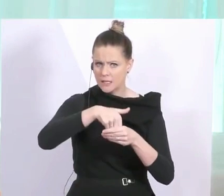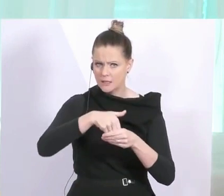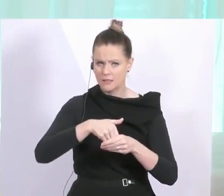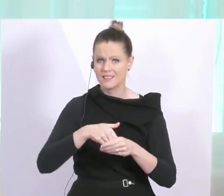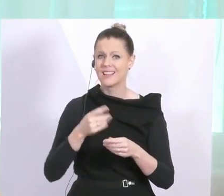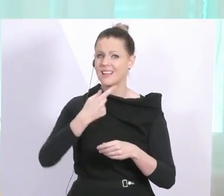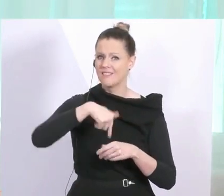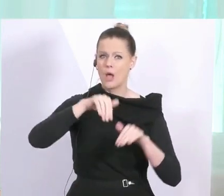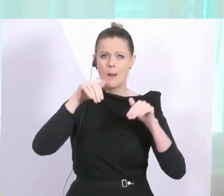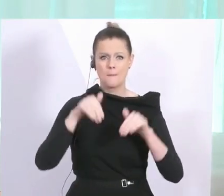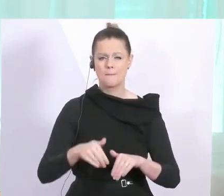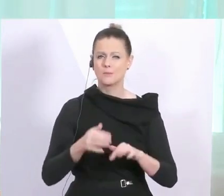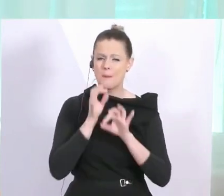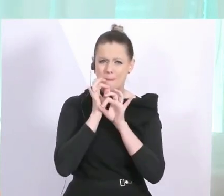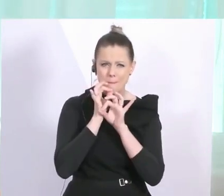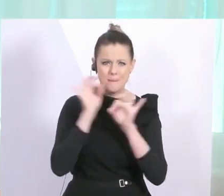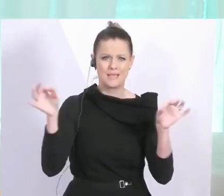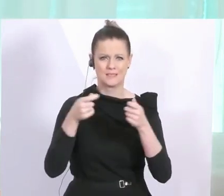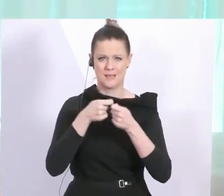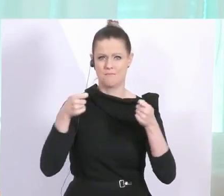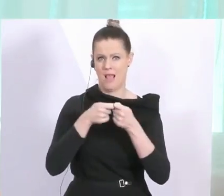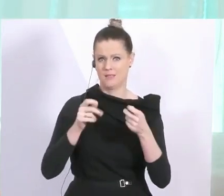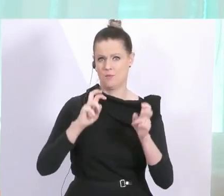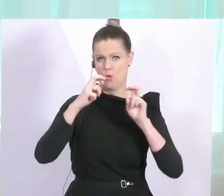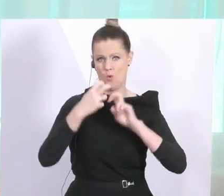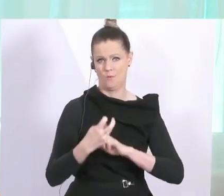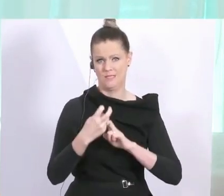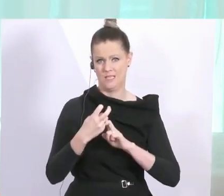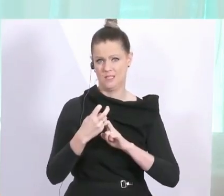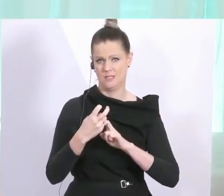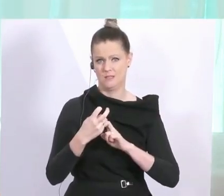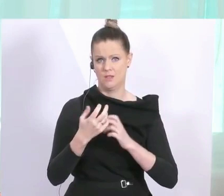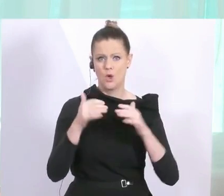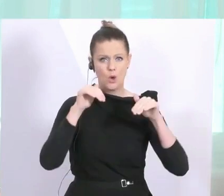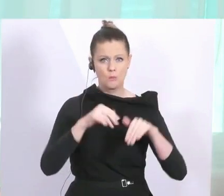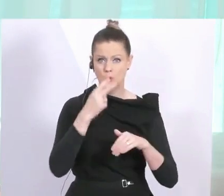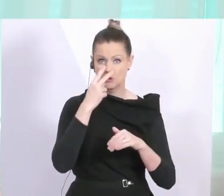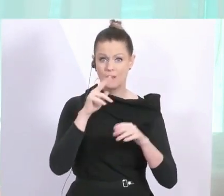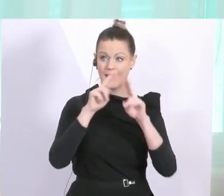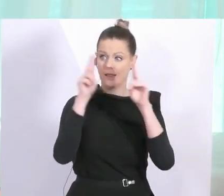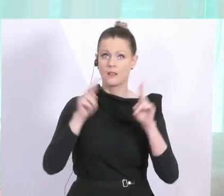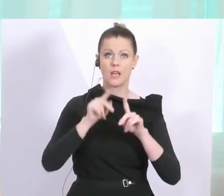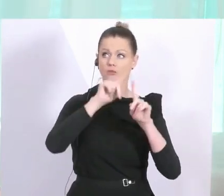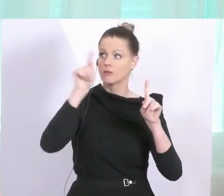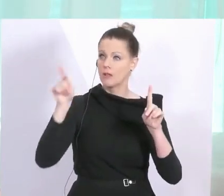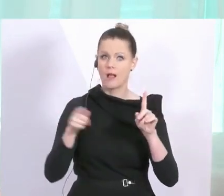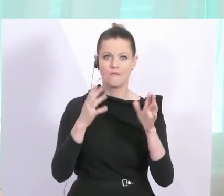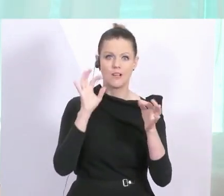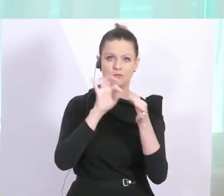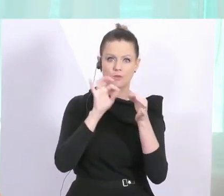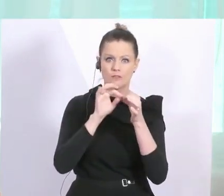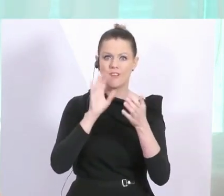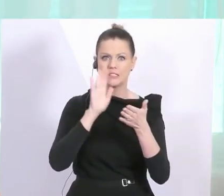bestmöglichen Maßnahmen realisieren, uns ansehen, was funktioniert auch international. Wer hat,